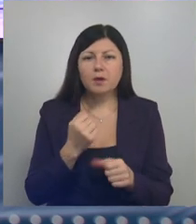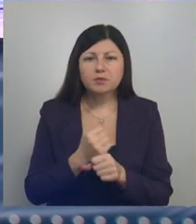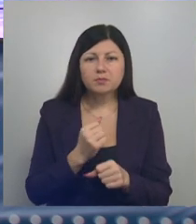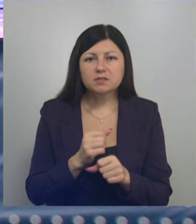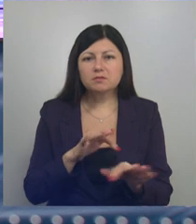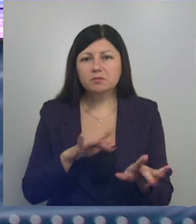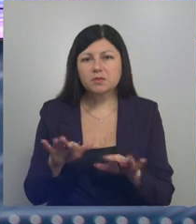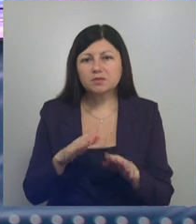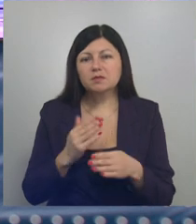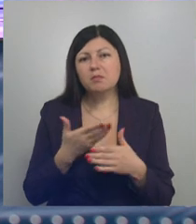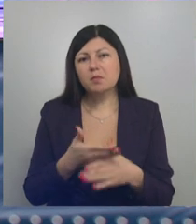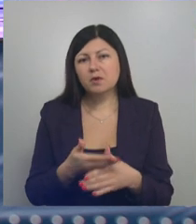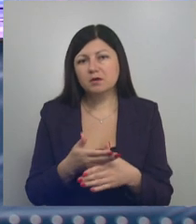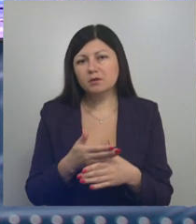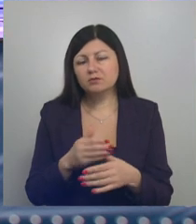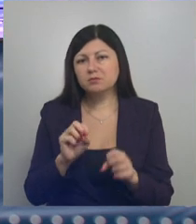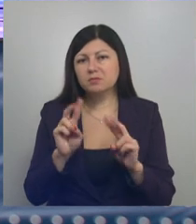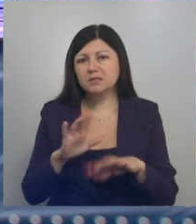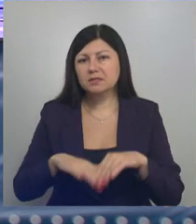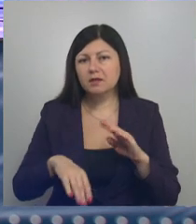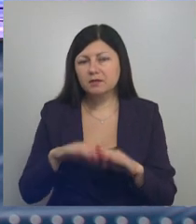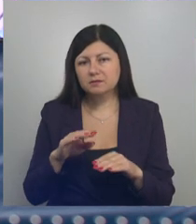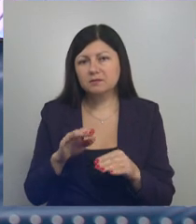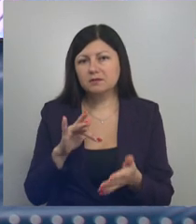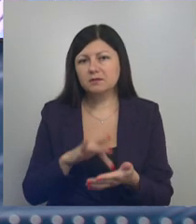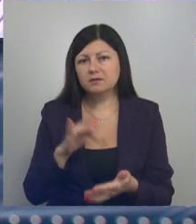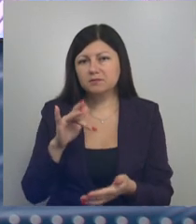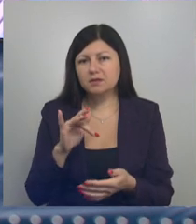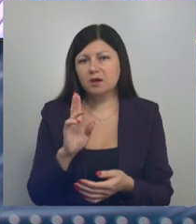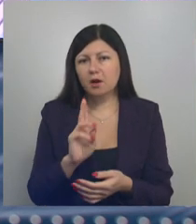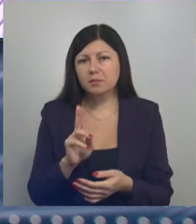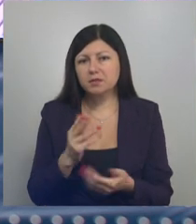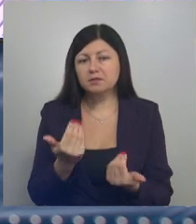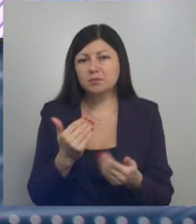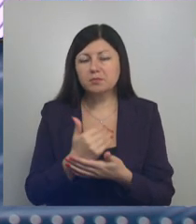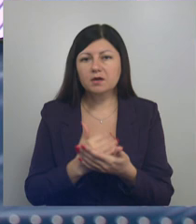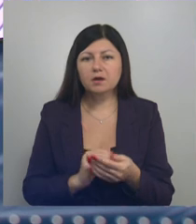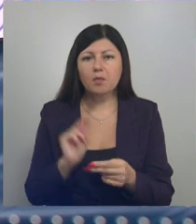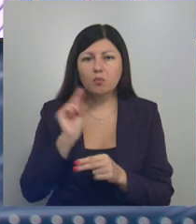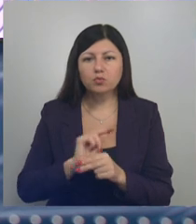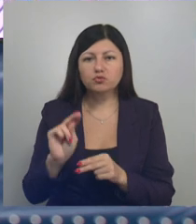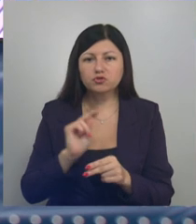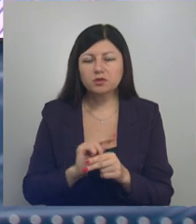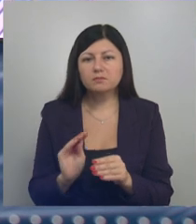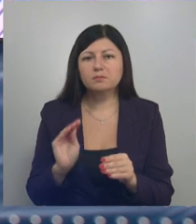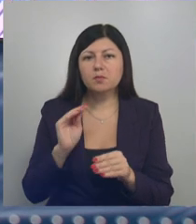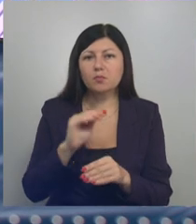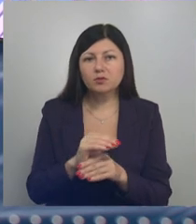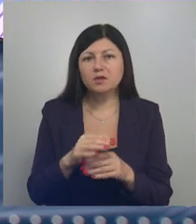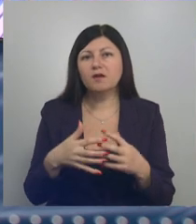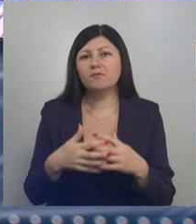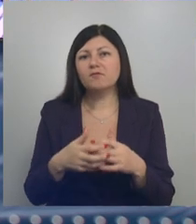помогают специалисты регионального центра компетенции. А теперь программа обучения пополнилась первой в стране фабрикой